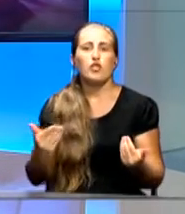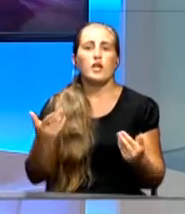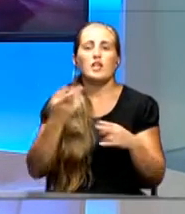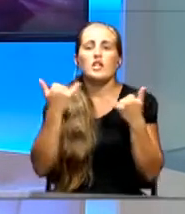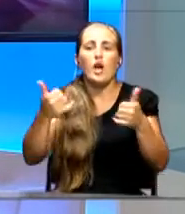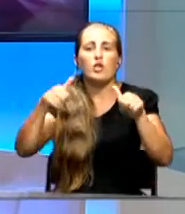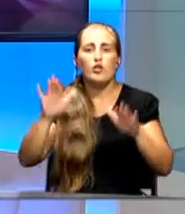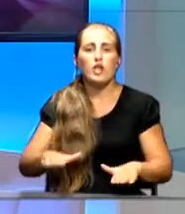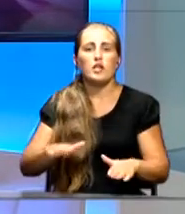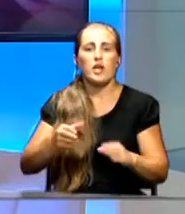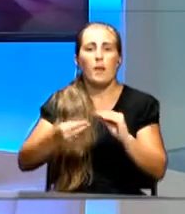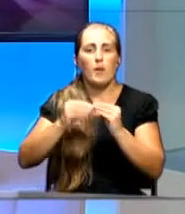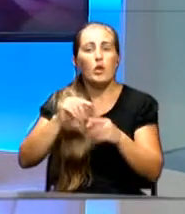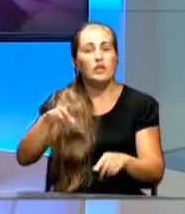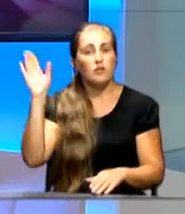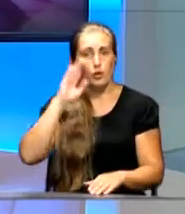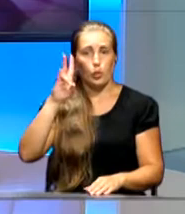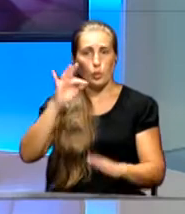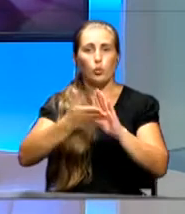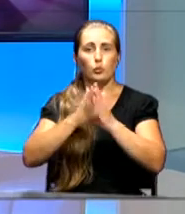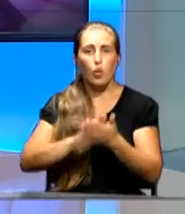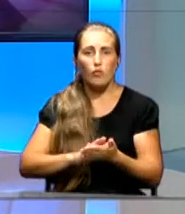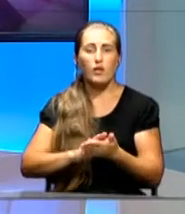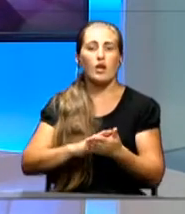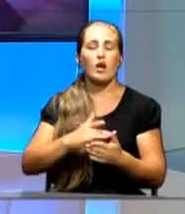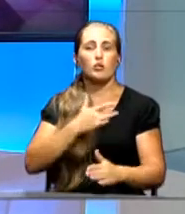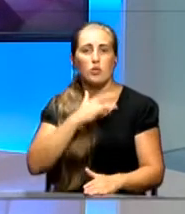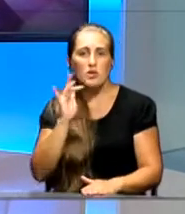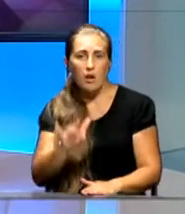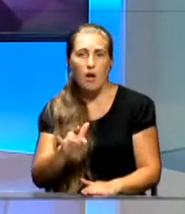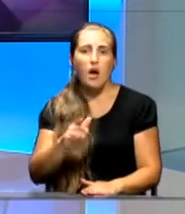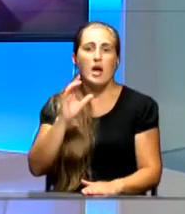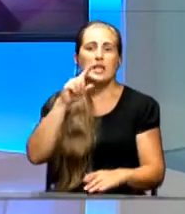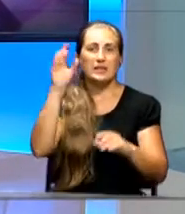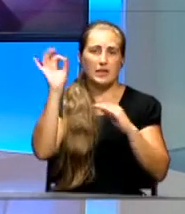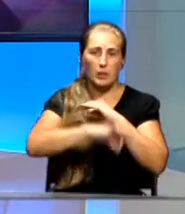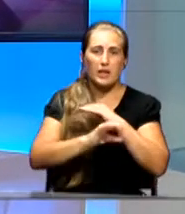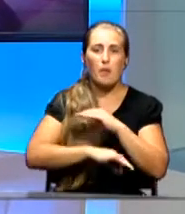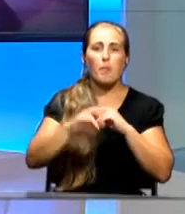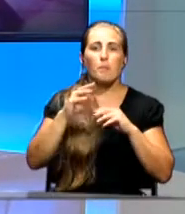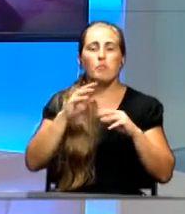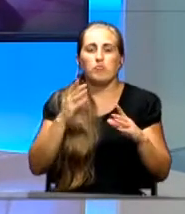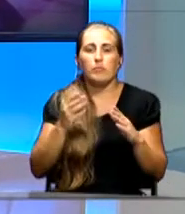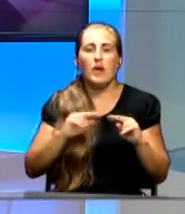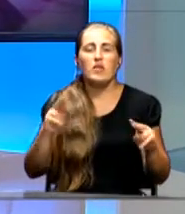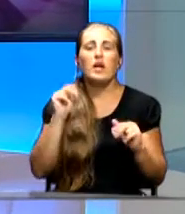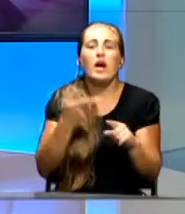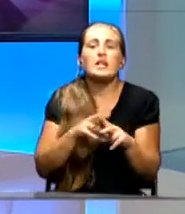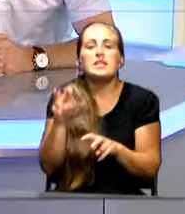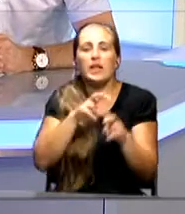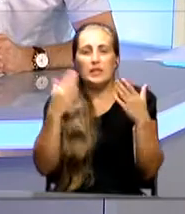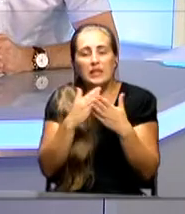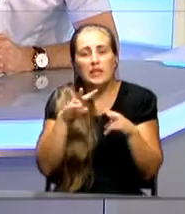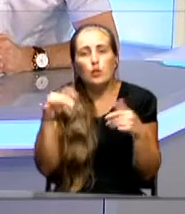проблемы с водой здесь, в Крыму. Но вот в условиях жесткой конфронтации западных правительств с Россией, как сейчас эти инвестиции искать? Есть ли уже